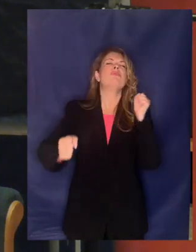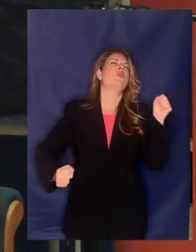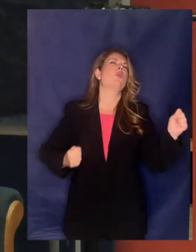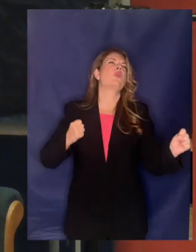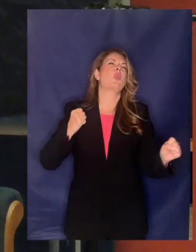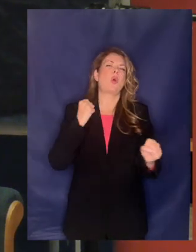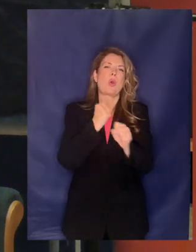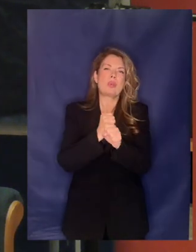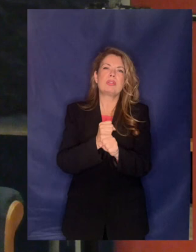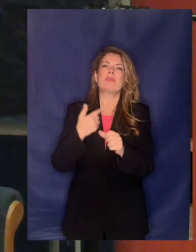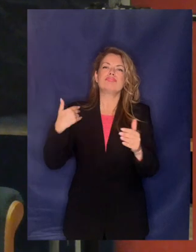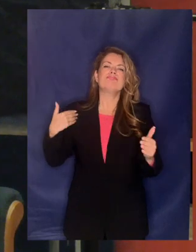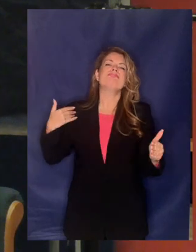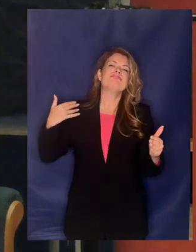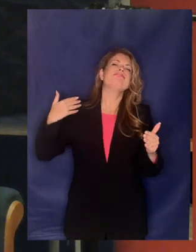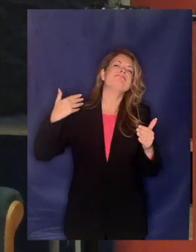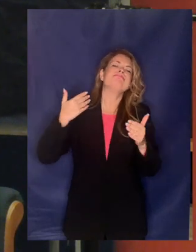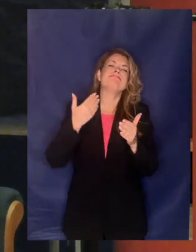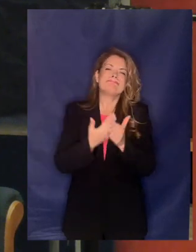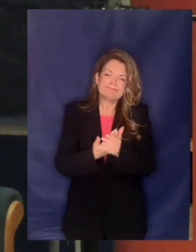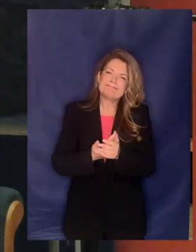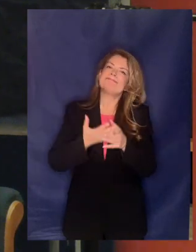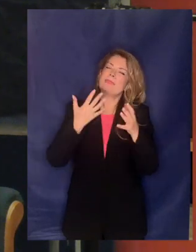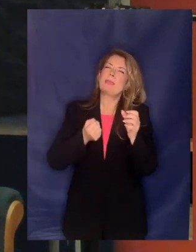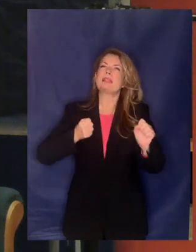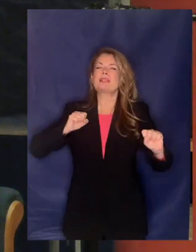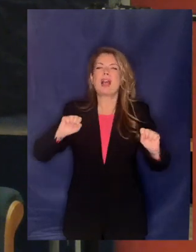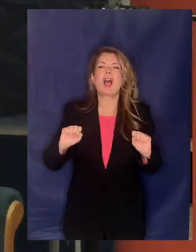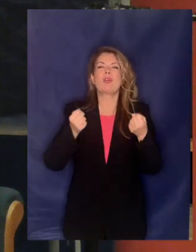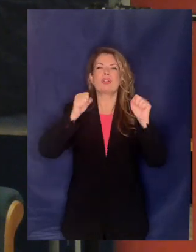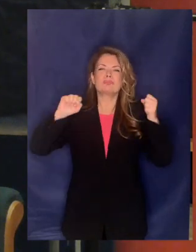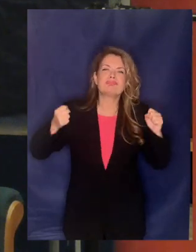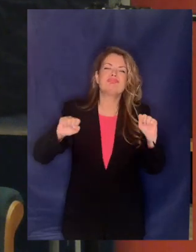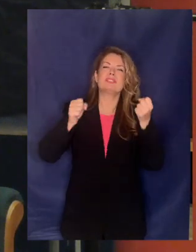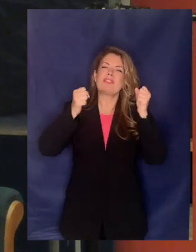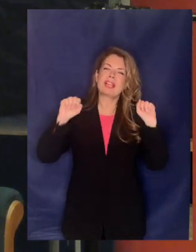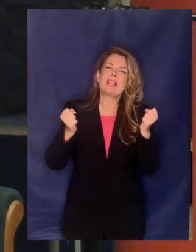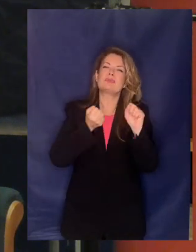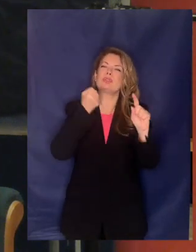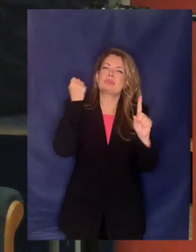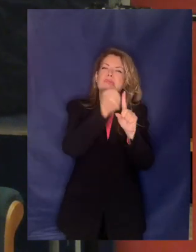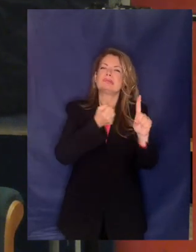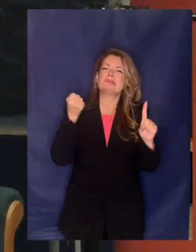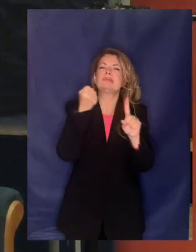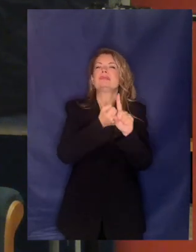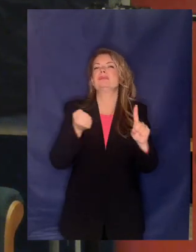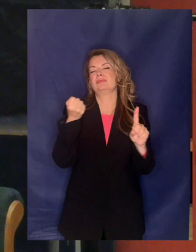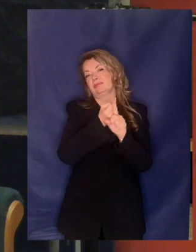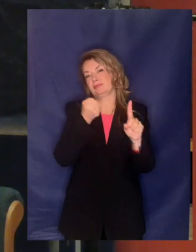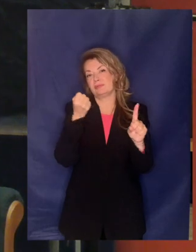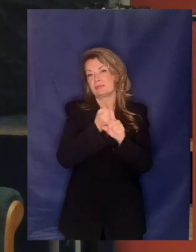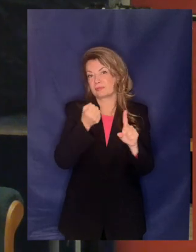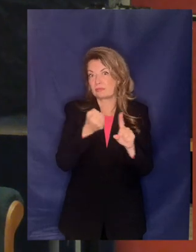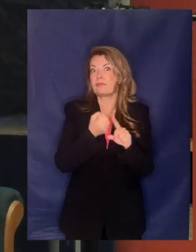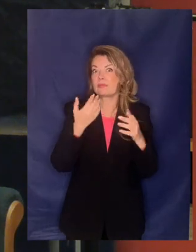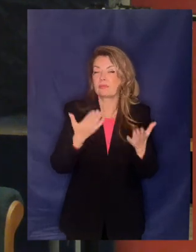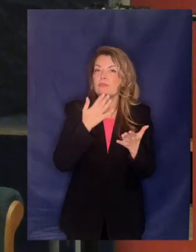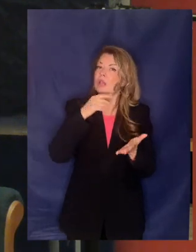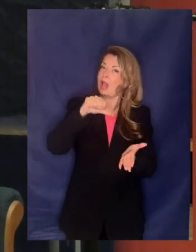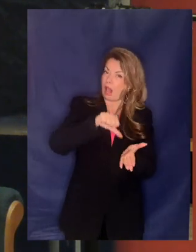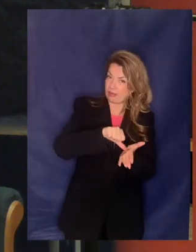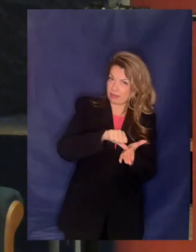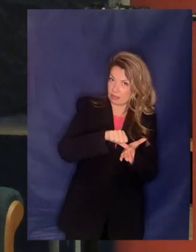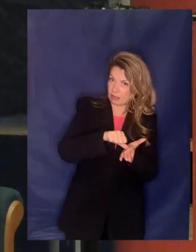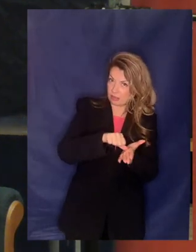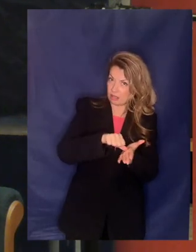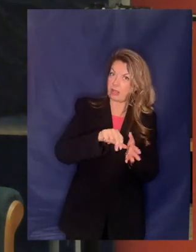χρόνια υπάρχει ένας μεγάλος συνδικαλιστικός αγώνας που διεξάγεται τόσο στην Αθήνα